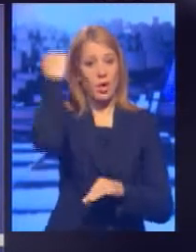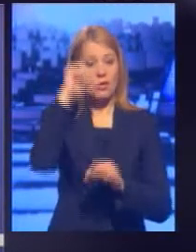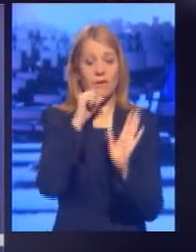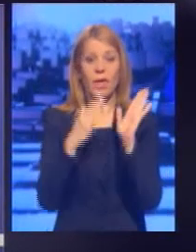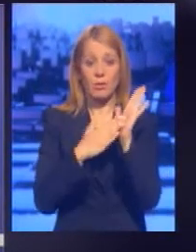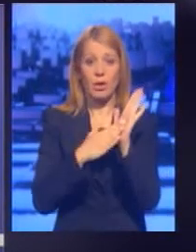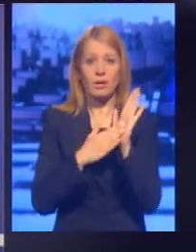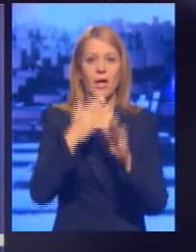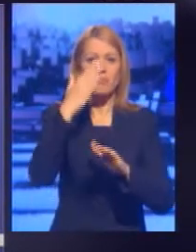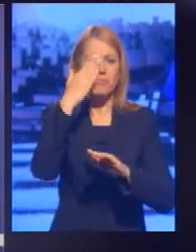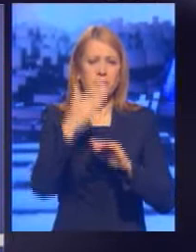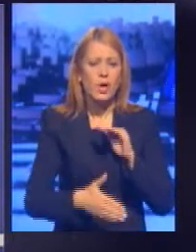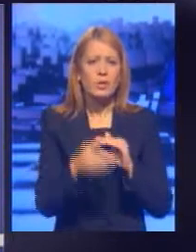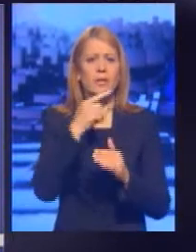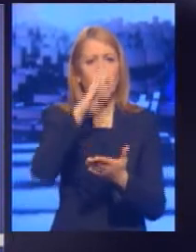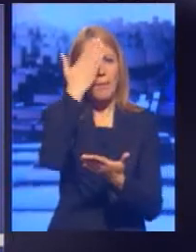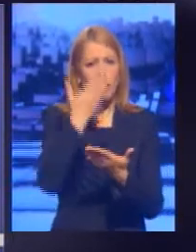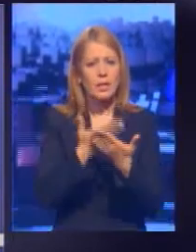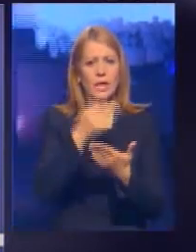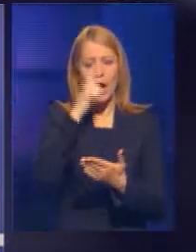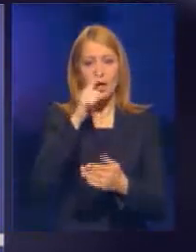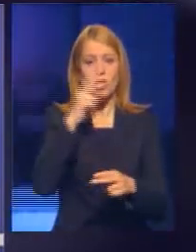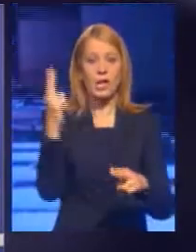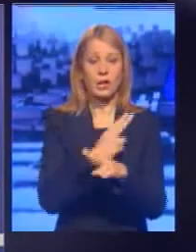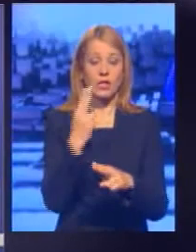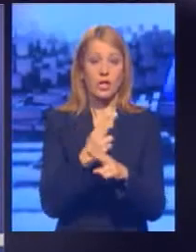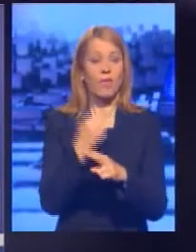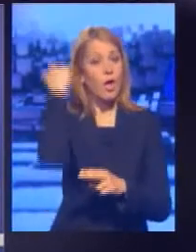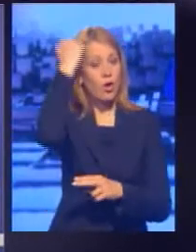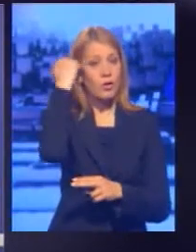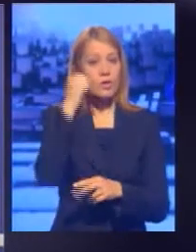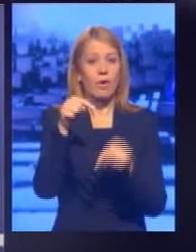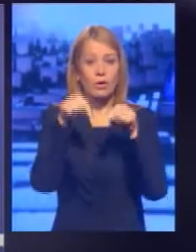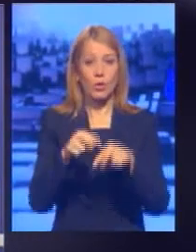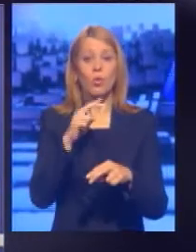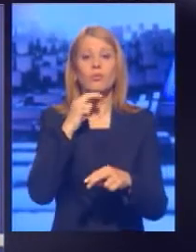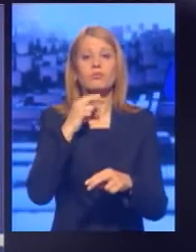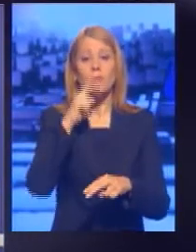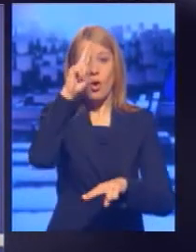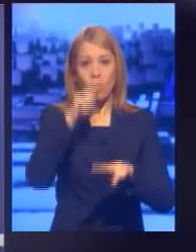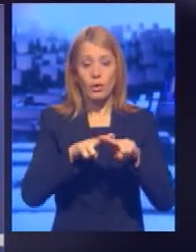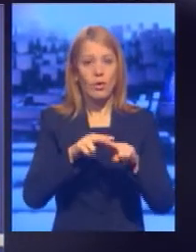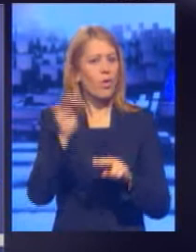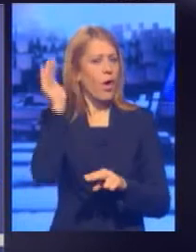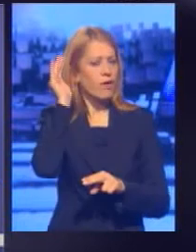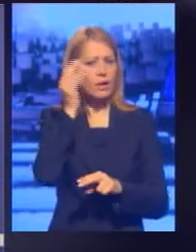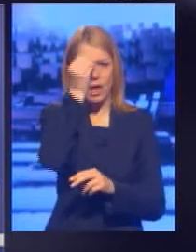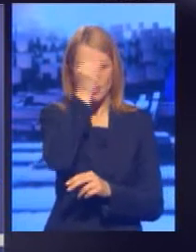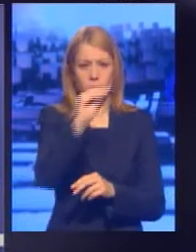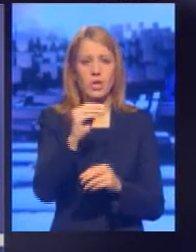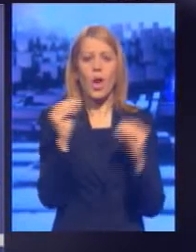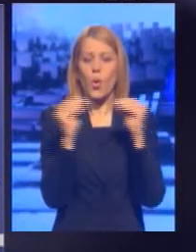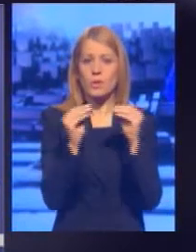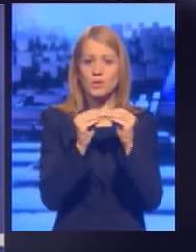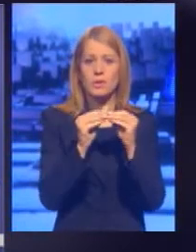poslednji je čin u priznanju lažne države Kosovo. I tu odluku vlast je saopštila na Vaskrs.